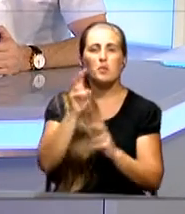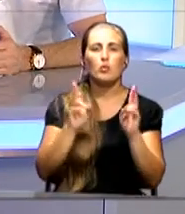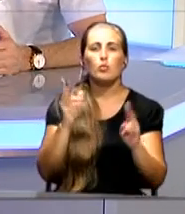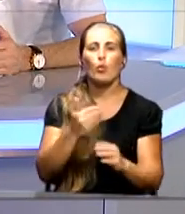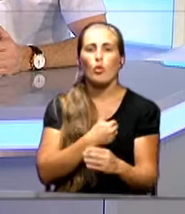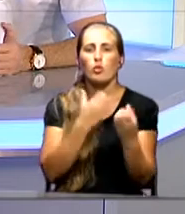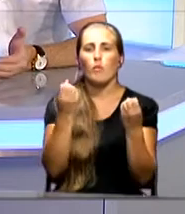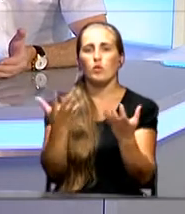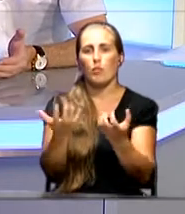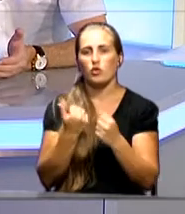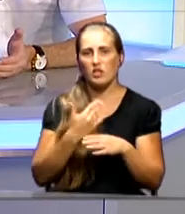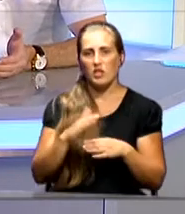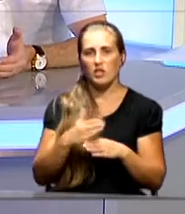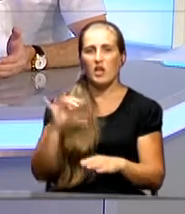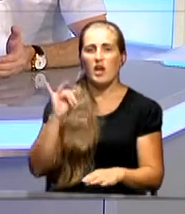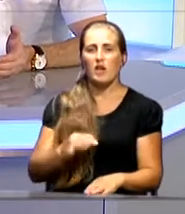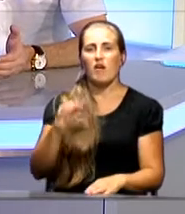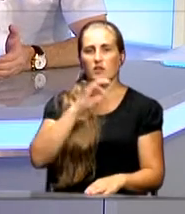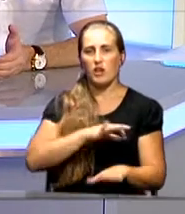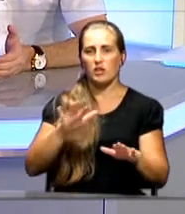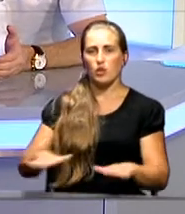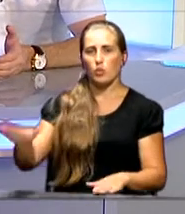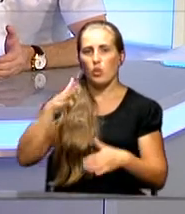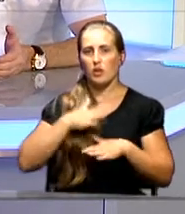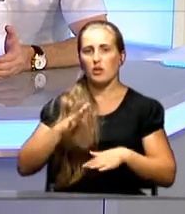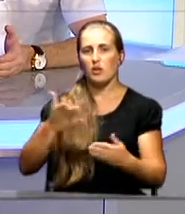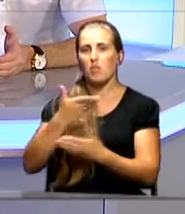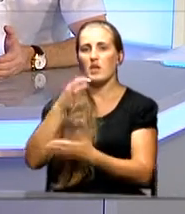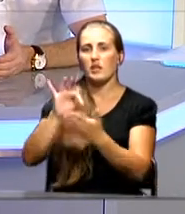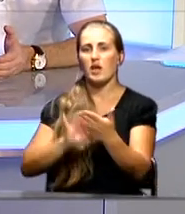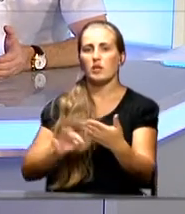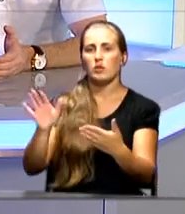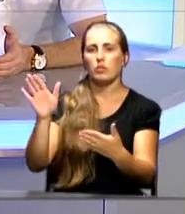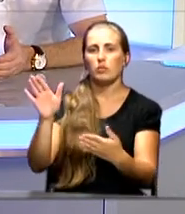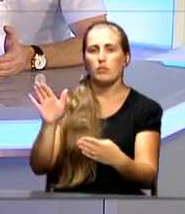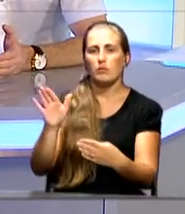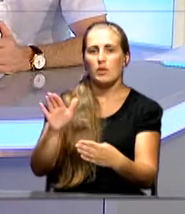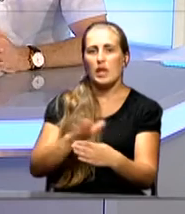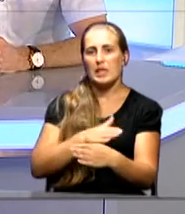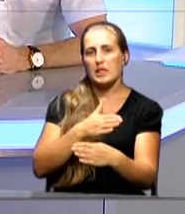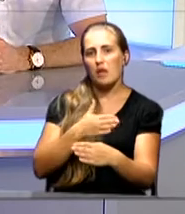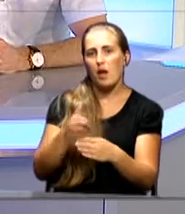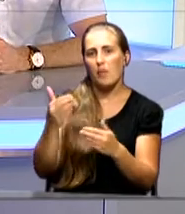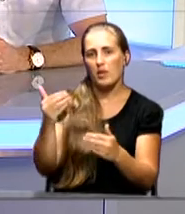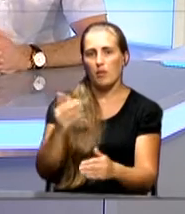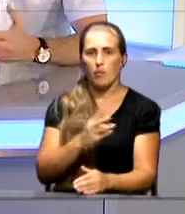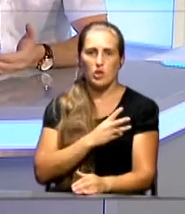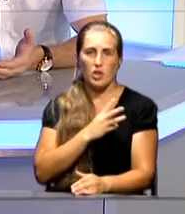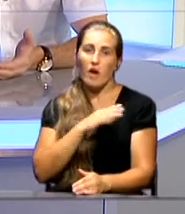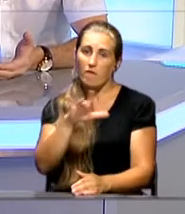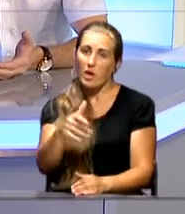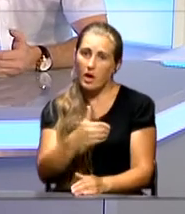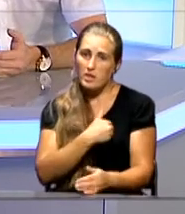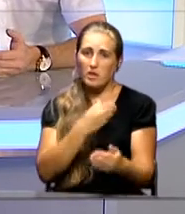кредит получить и осваивать на территории Крыма. То есть мы им сразу разделяем эти, как бы, их пожелания. Вы хотите